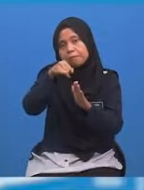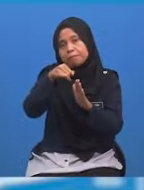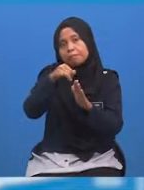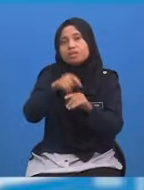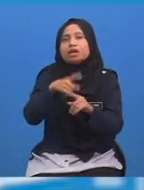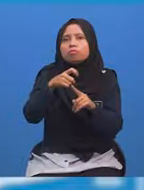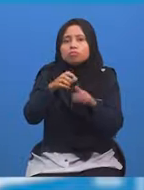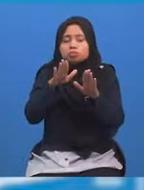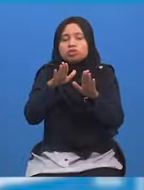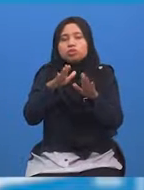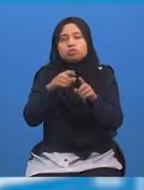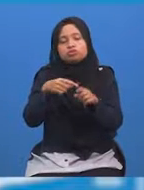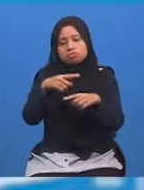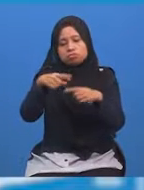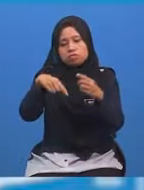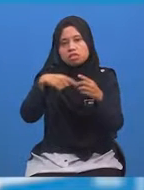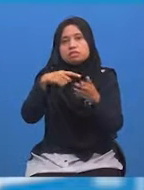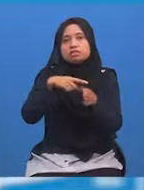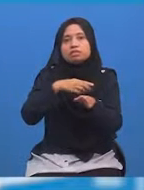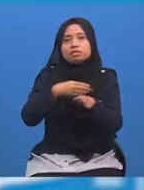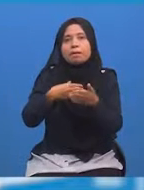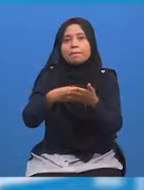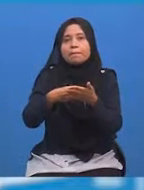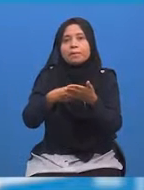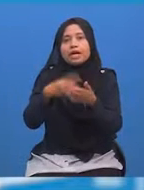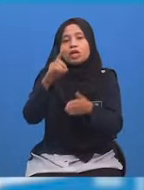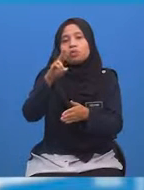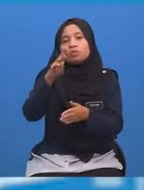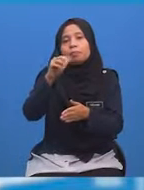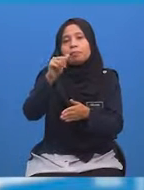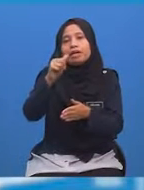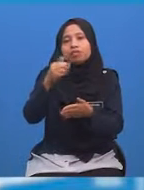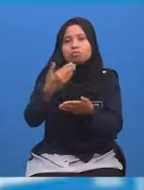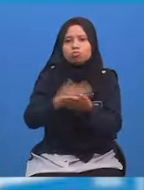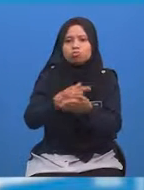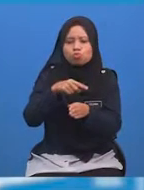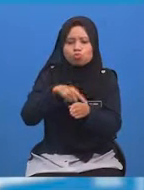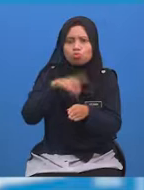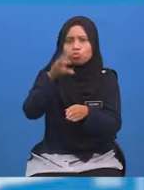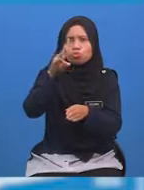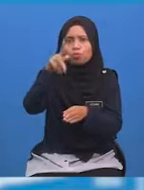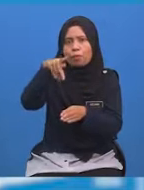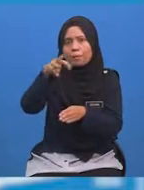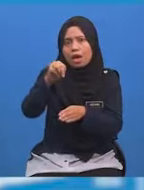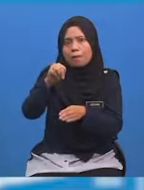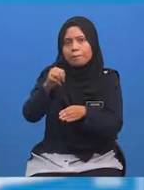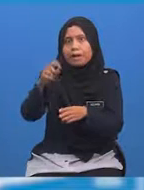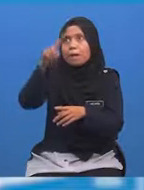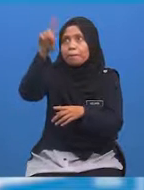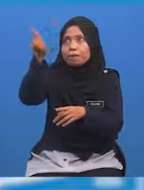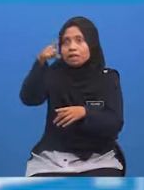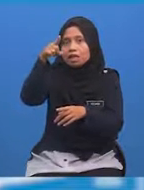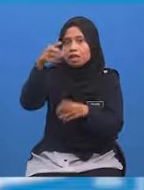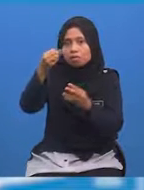Maddy terkejut setibanya di Dubai Jam di lapangan terbang menunjukkan pukul 7pm Matahari juga hendak terbenam